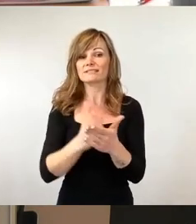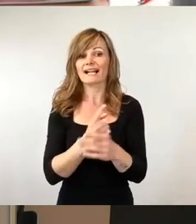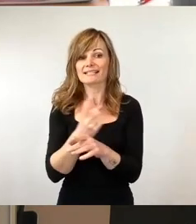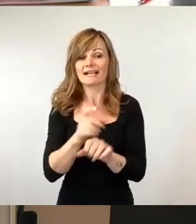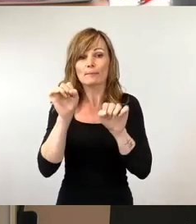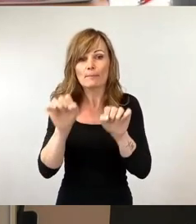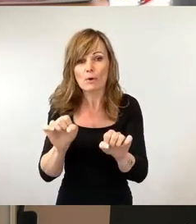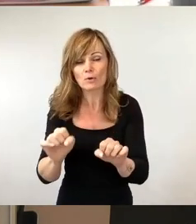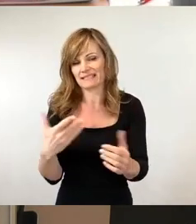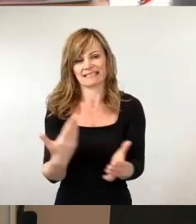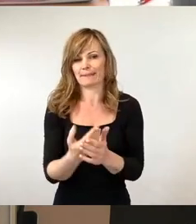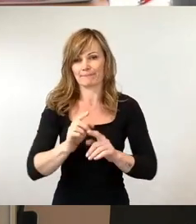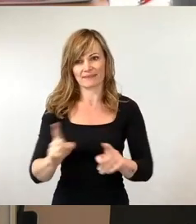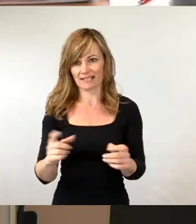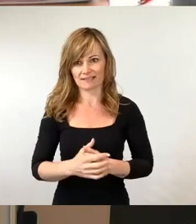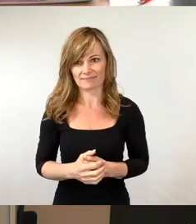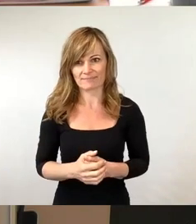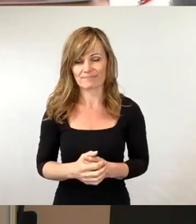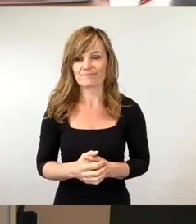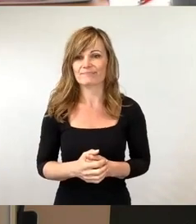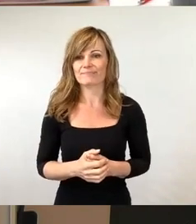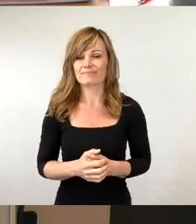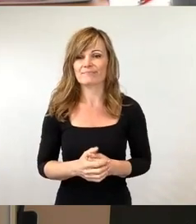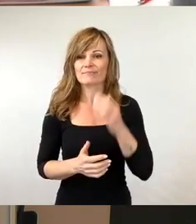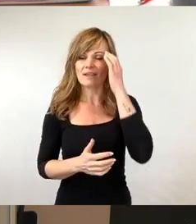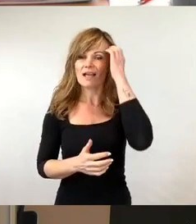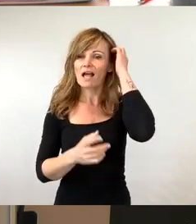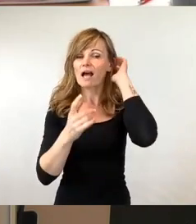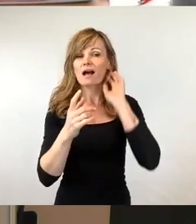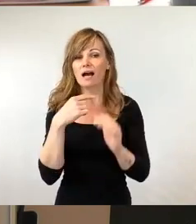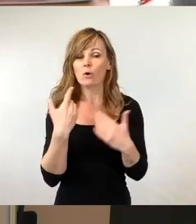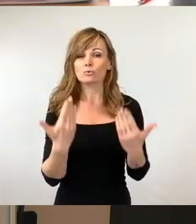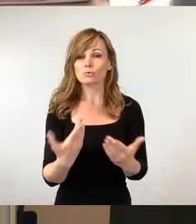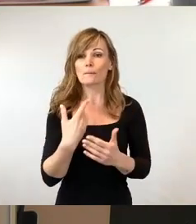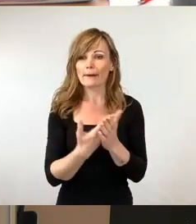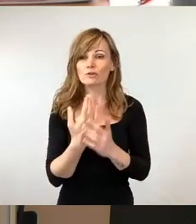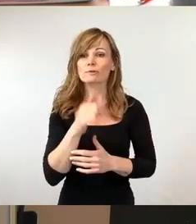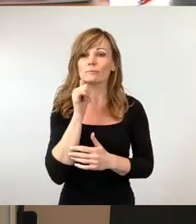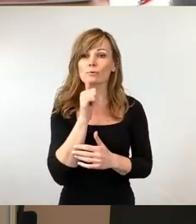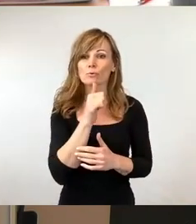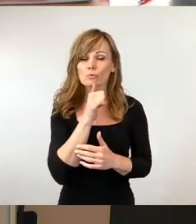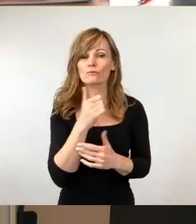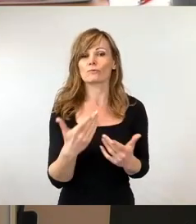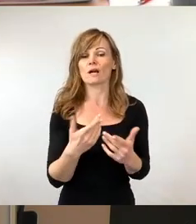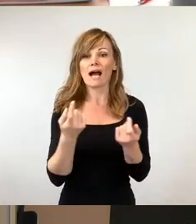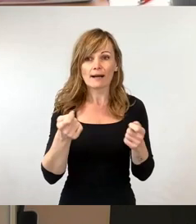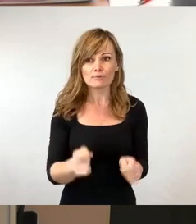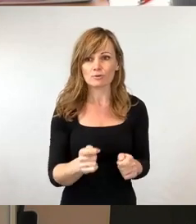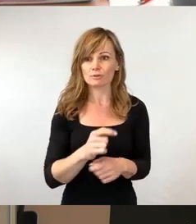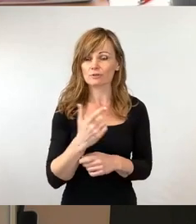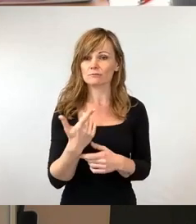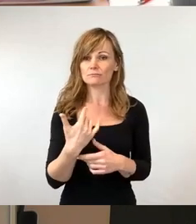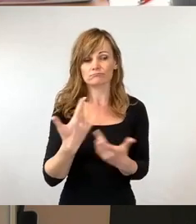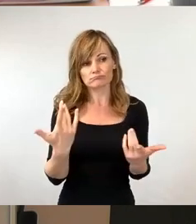liegt auch daran, dass wir Abschlüsse, sowohl berufliche als auch akademische, die die zugewanderten Menschen mit nach Deutschland bringen, nur sehr